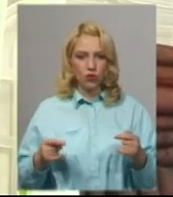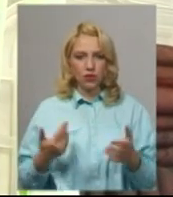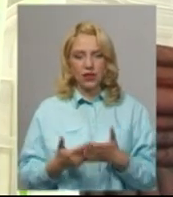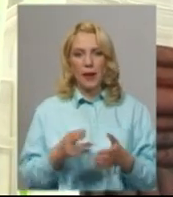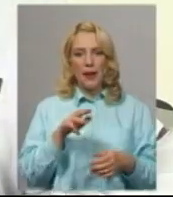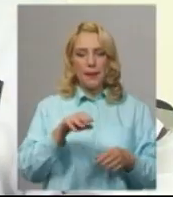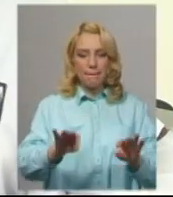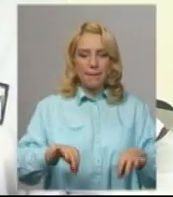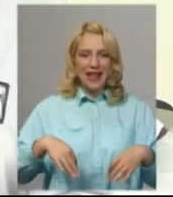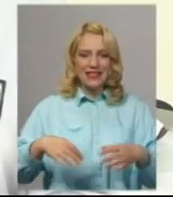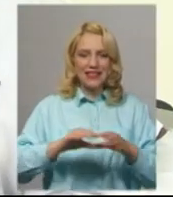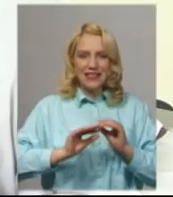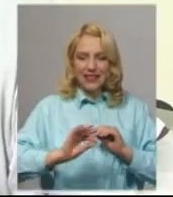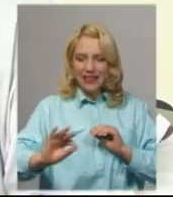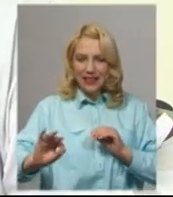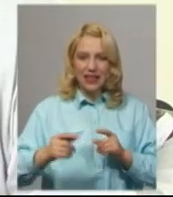пастилу, робимо чаї.